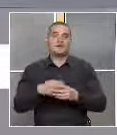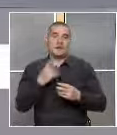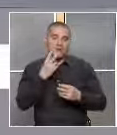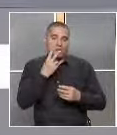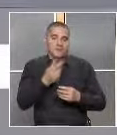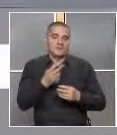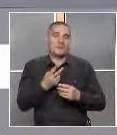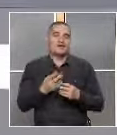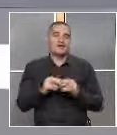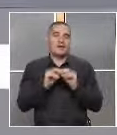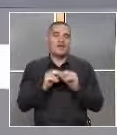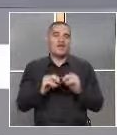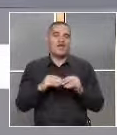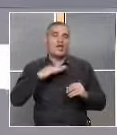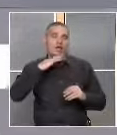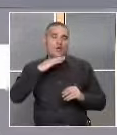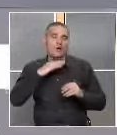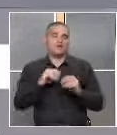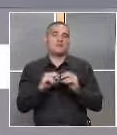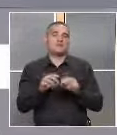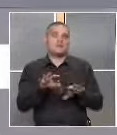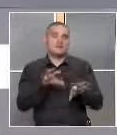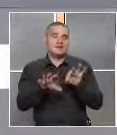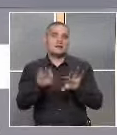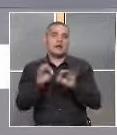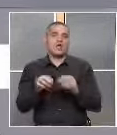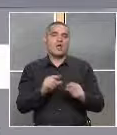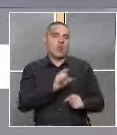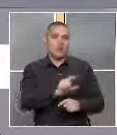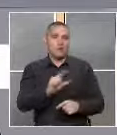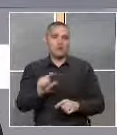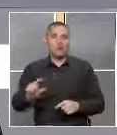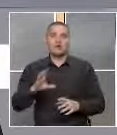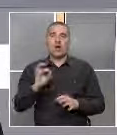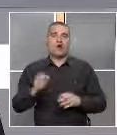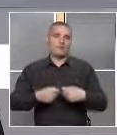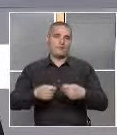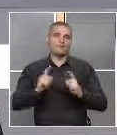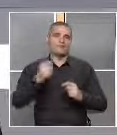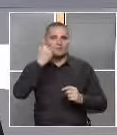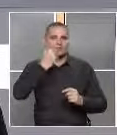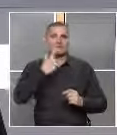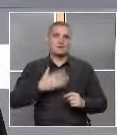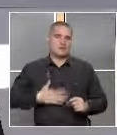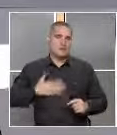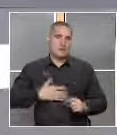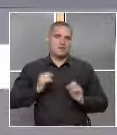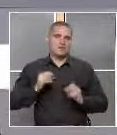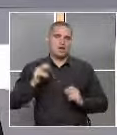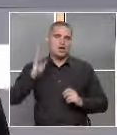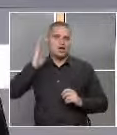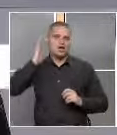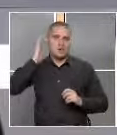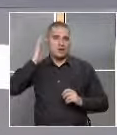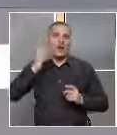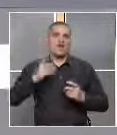опитахме да ги научим да избират продукти от магазина, които се използват за баня, т.е. шампуан,